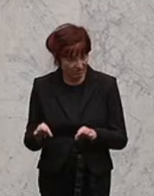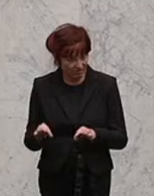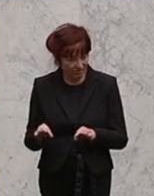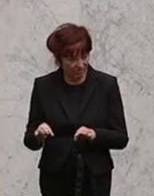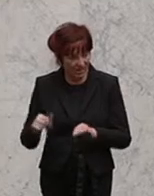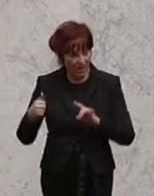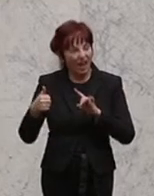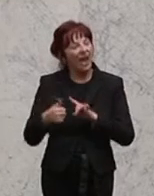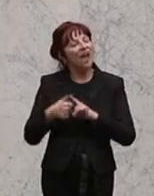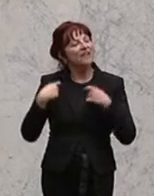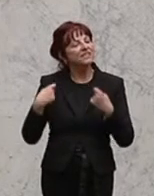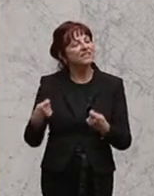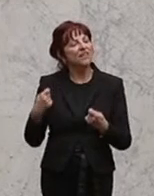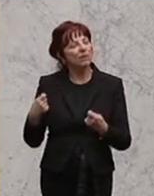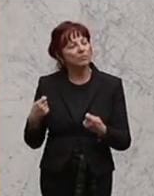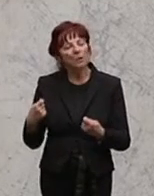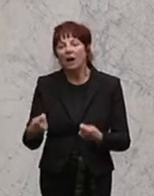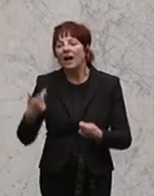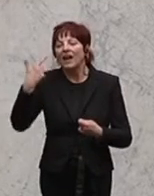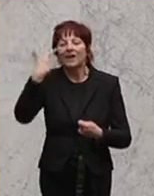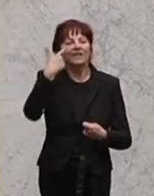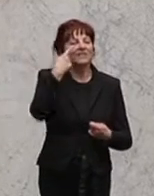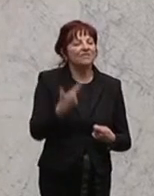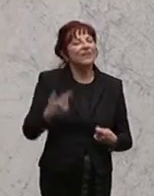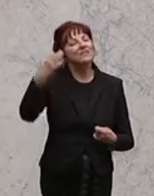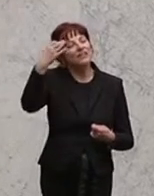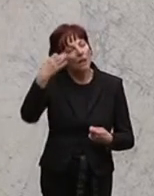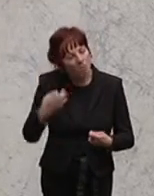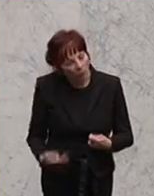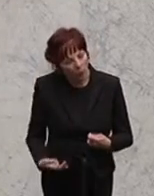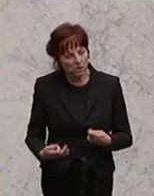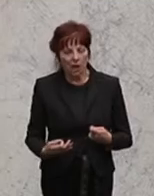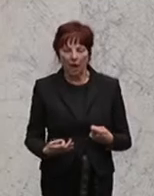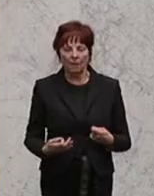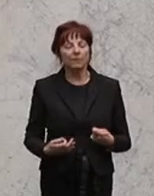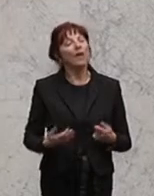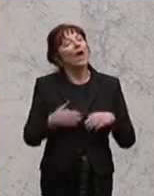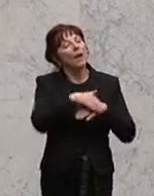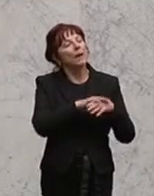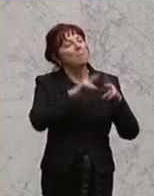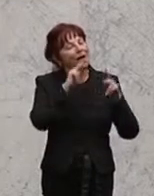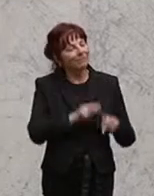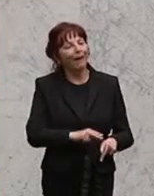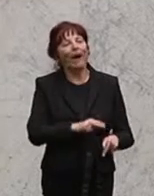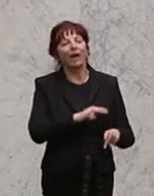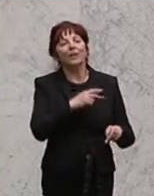Preisgefälle von 20 Prozent für das Mandat im Wiener Gemeinderat gilt.